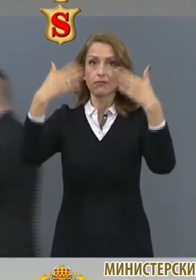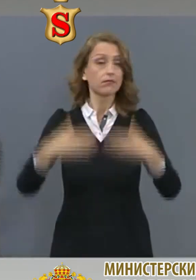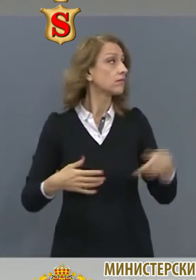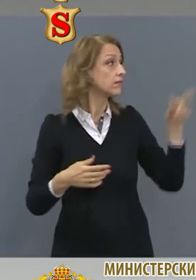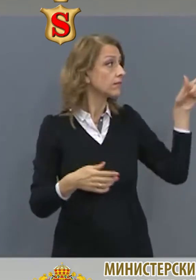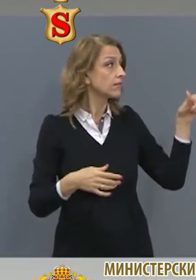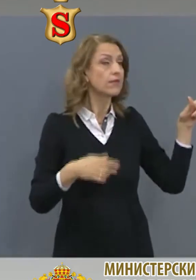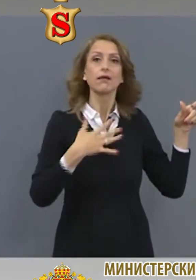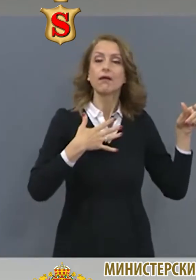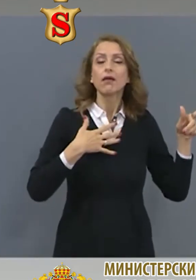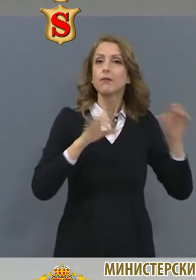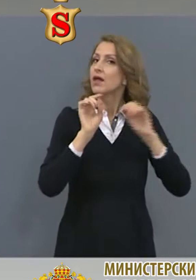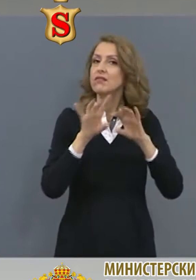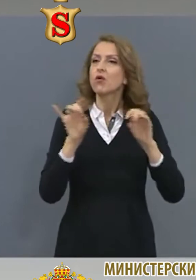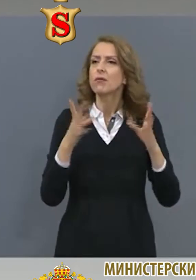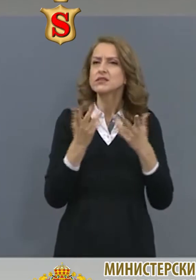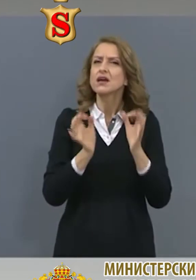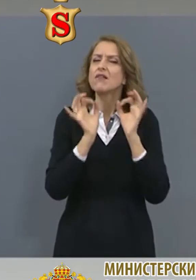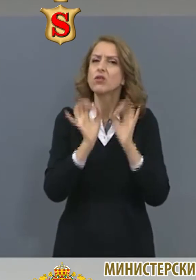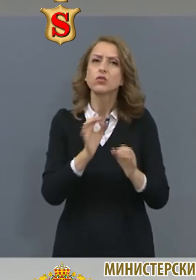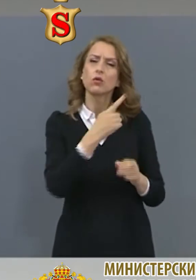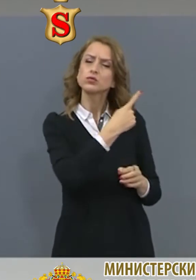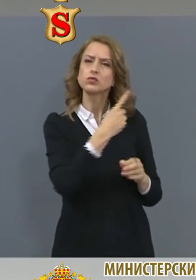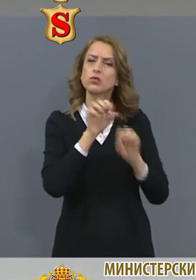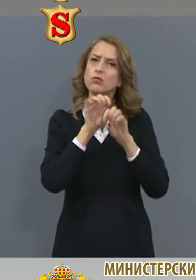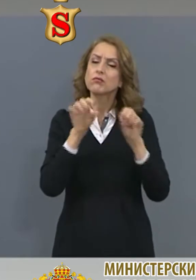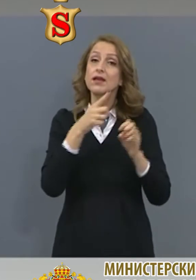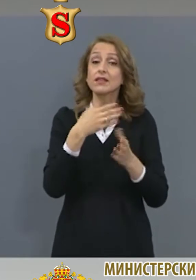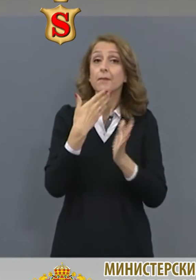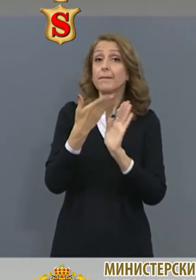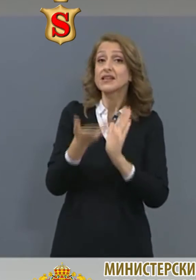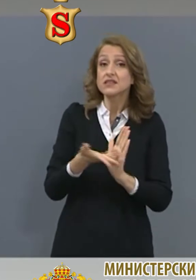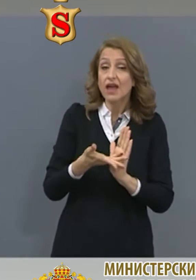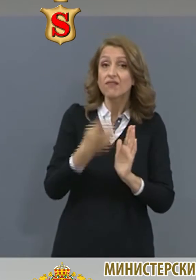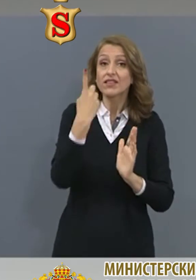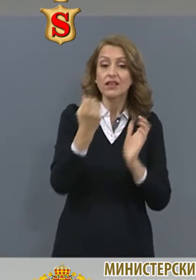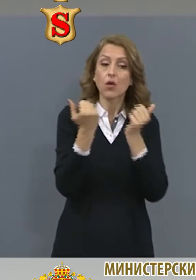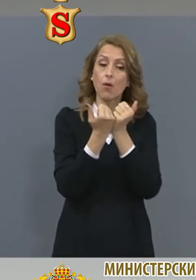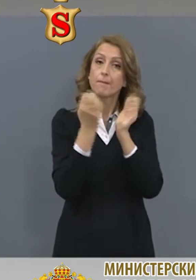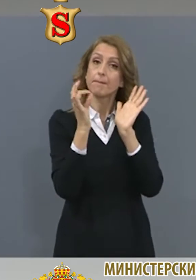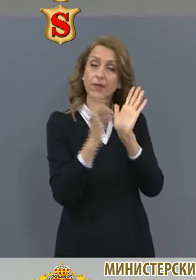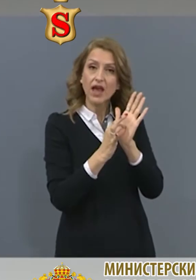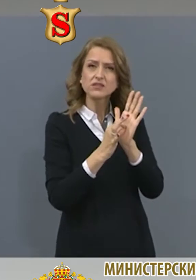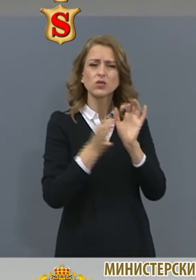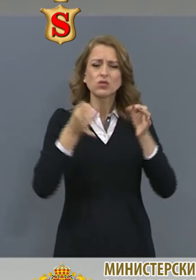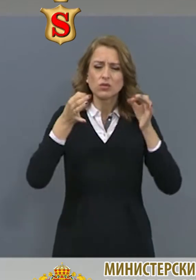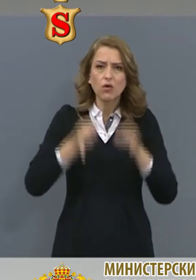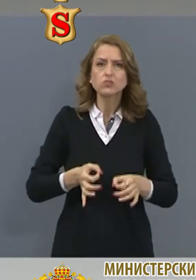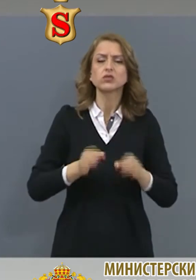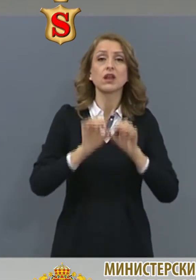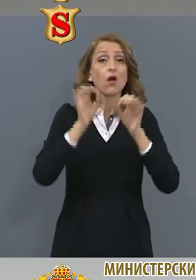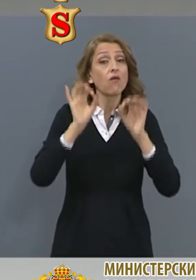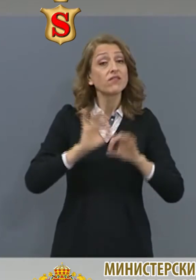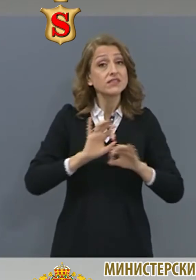разполагането на интернет пространството. Какво е предназначението на протала? Да представи на едно място на временна и точна официална